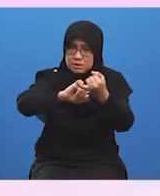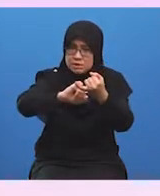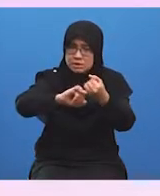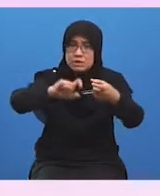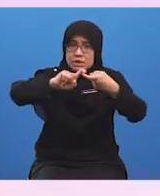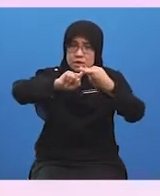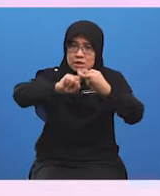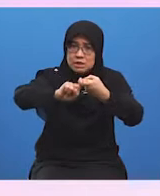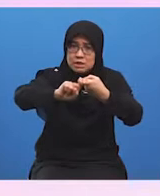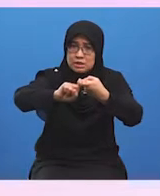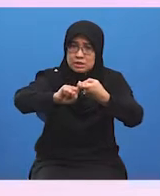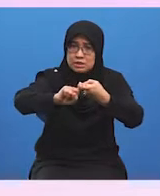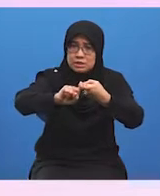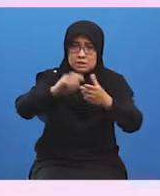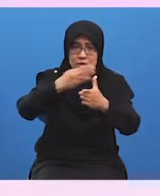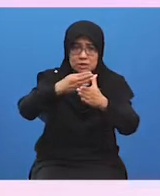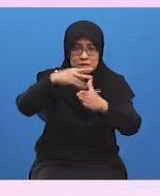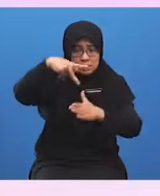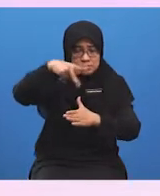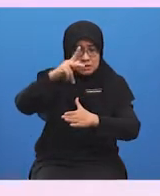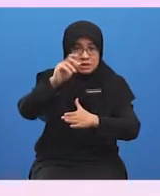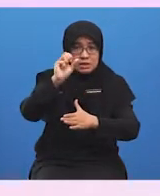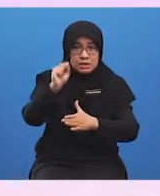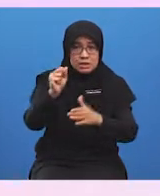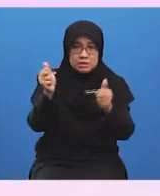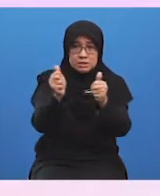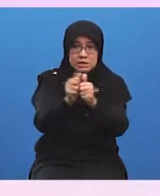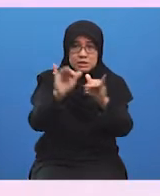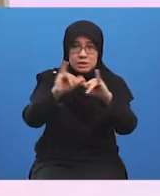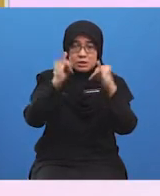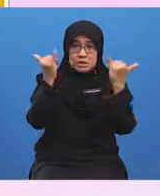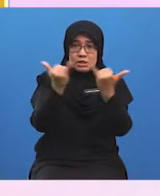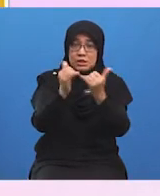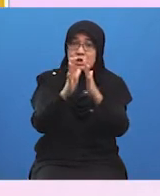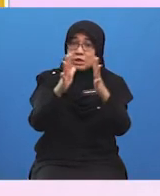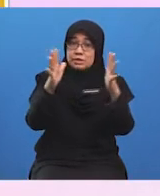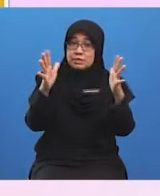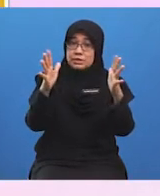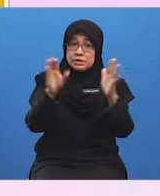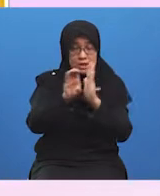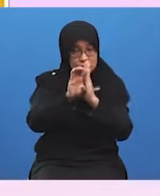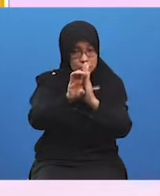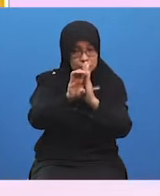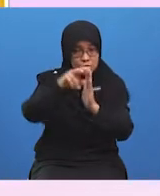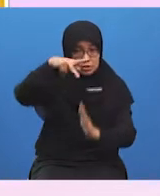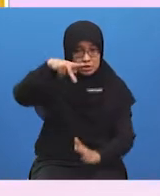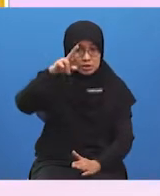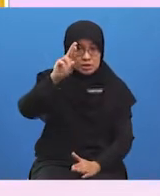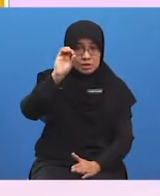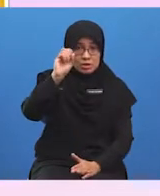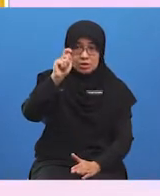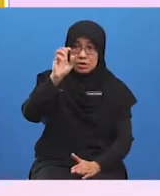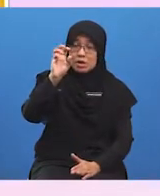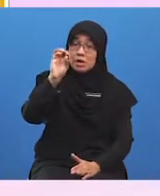syarikat besar dan syarikat multinasional. Contohnya, Proton dan Petronas